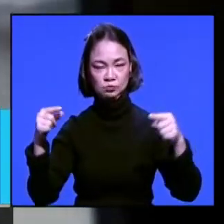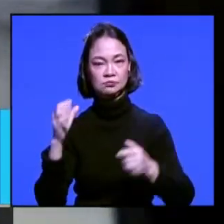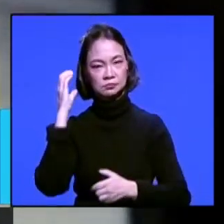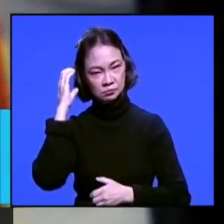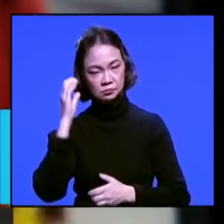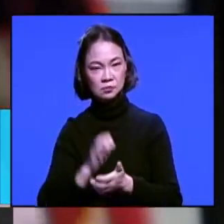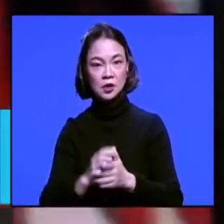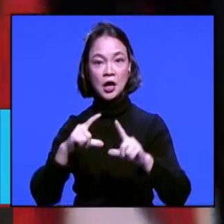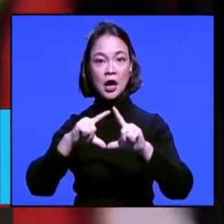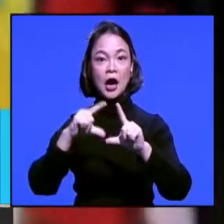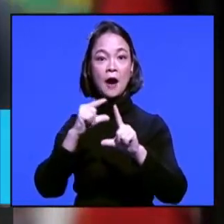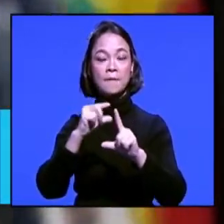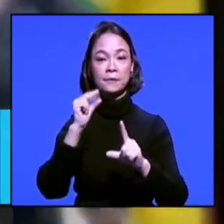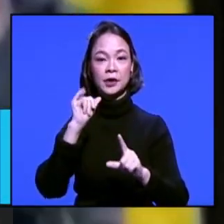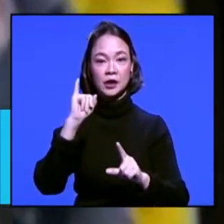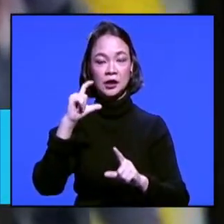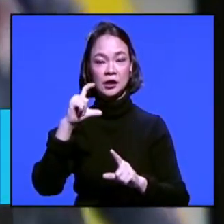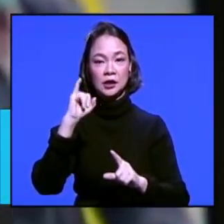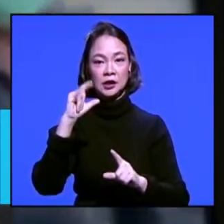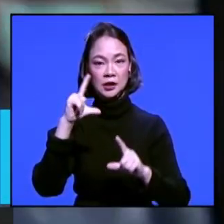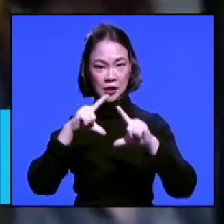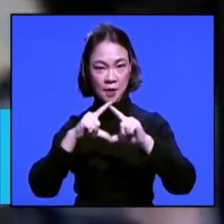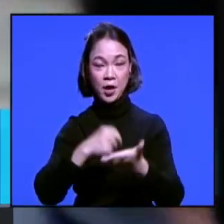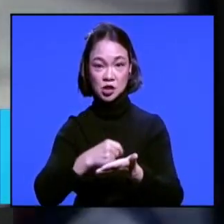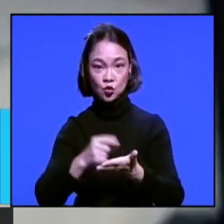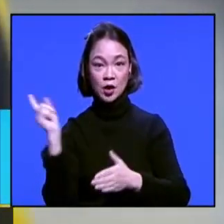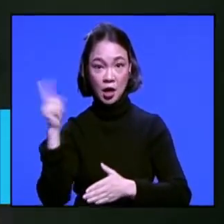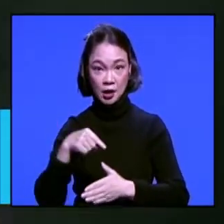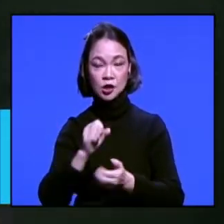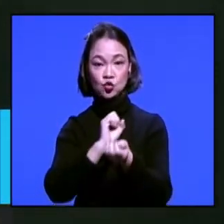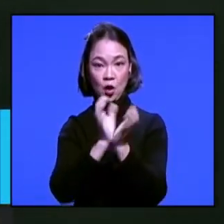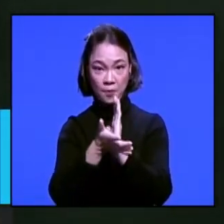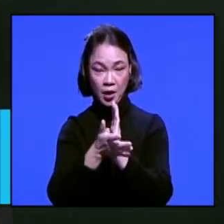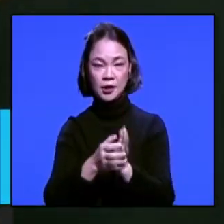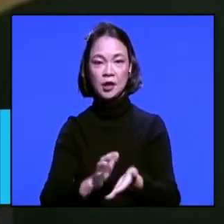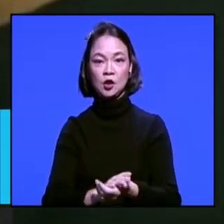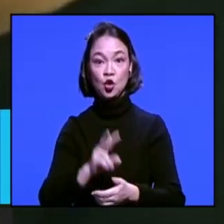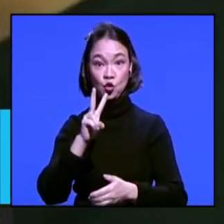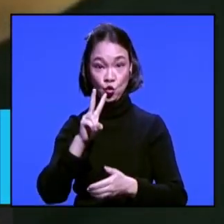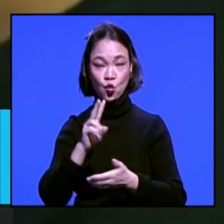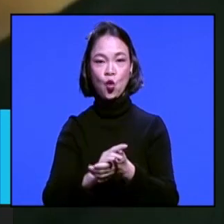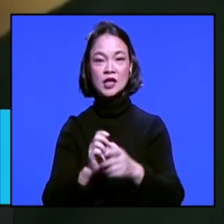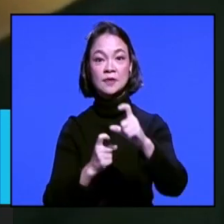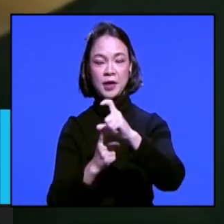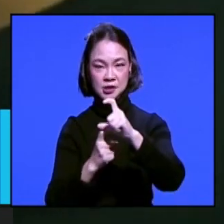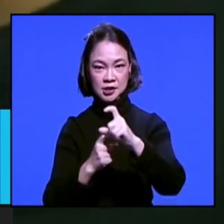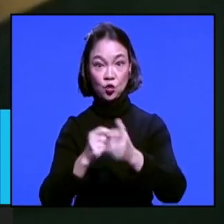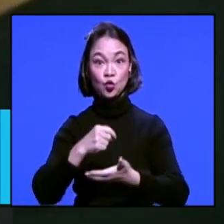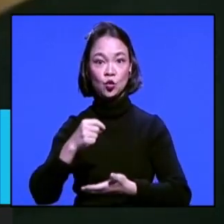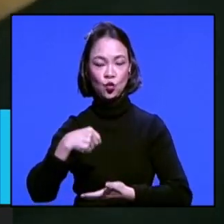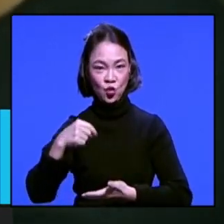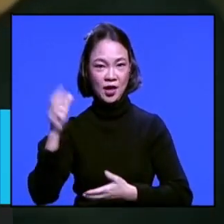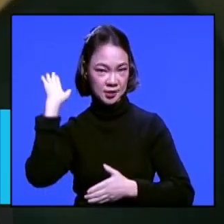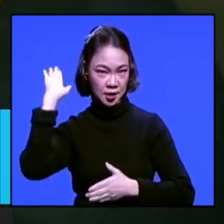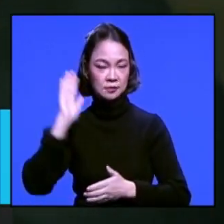Aprilia adalah mahasiswa Indonesia Surabaya yang menjalani studi di Wuhan bersama sebelah serkan lainnya selama dua semester. Perkembangan proses